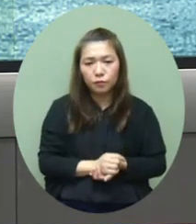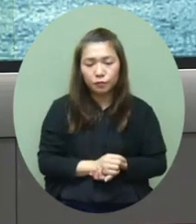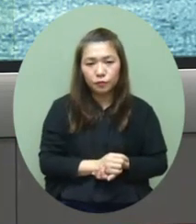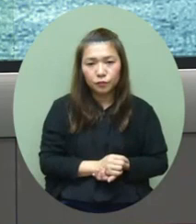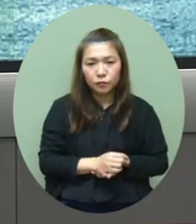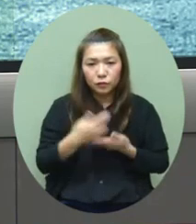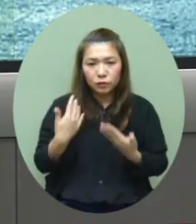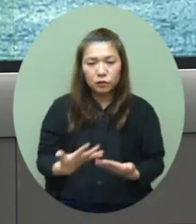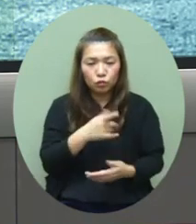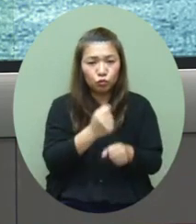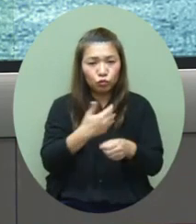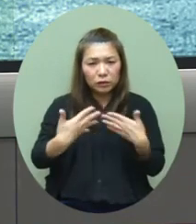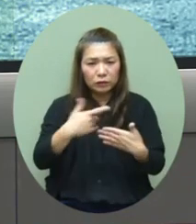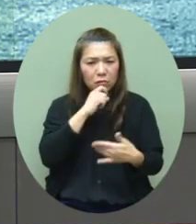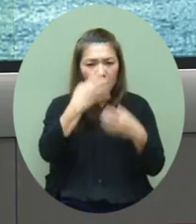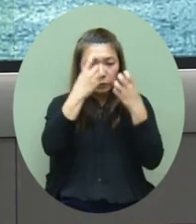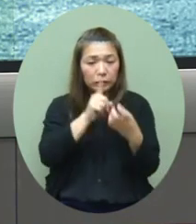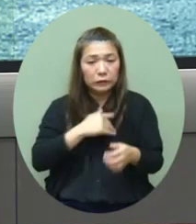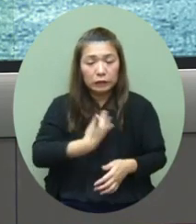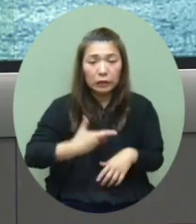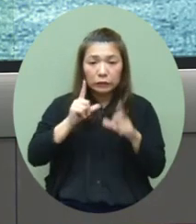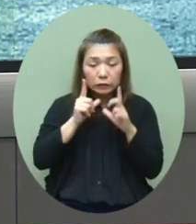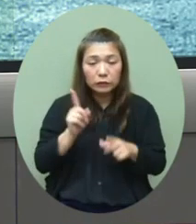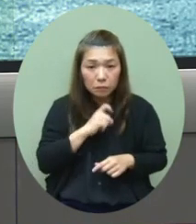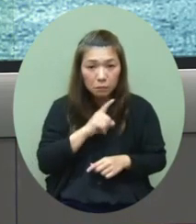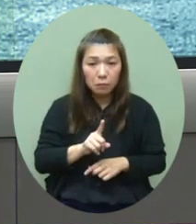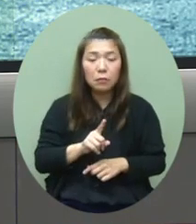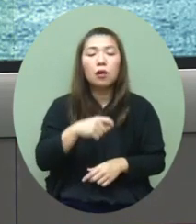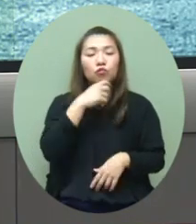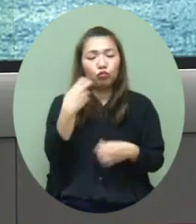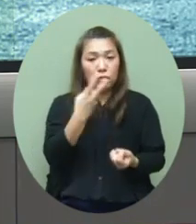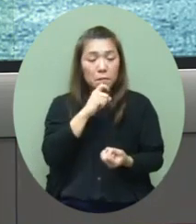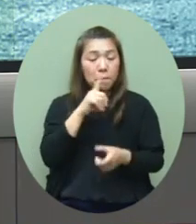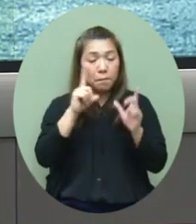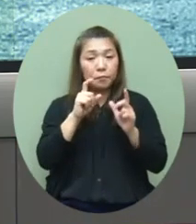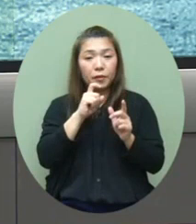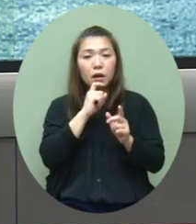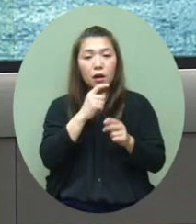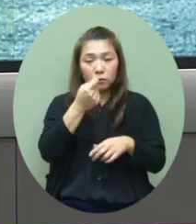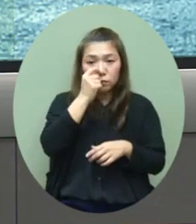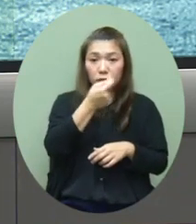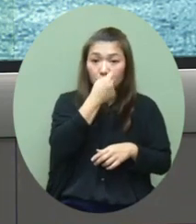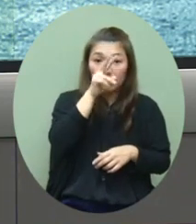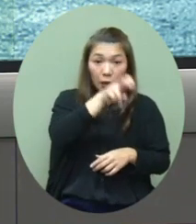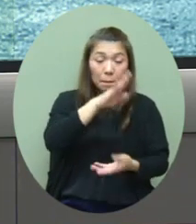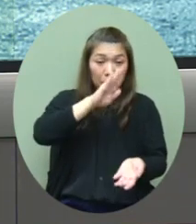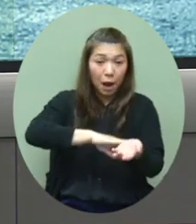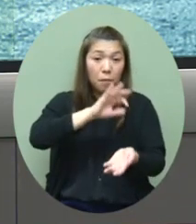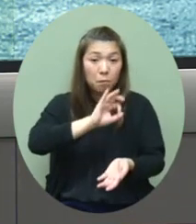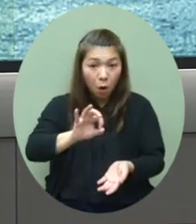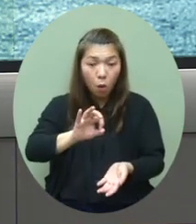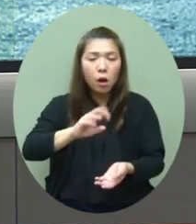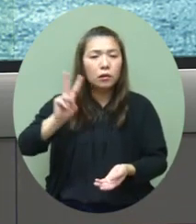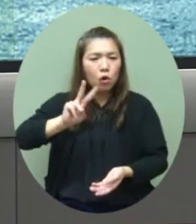事除了要留意自己身体之外如果他们有病症即使是快速抗原测试是阴性